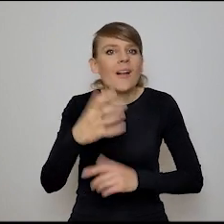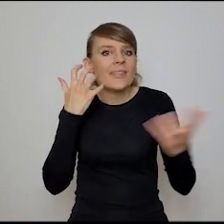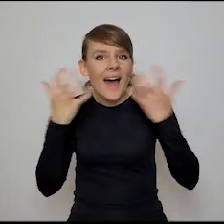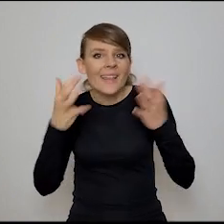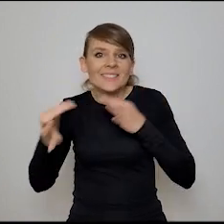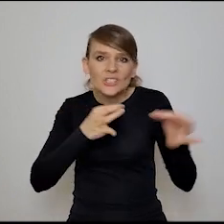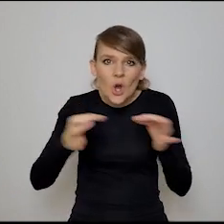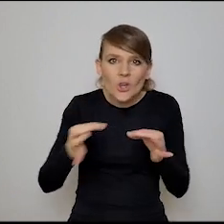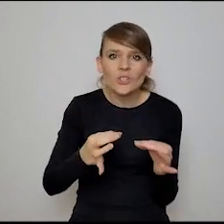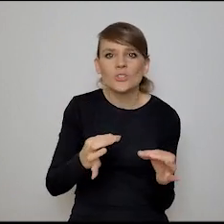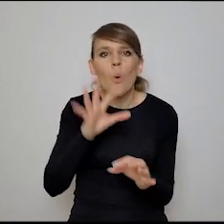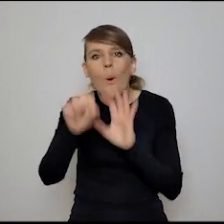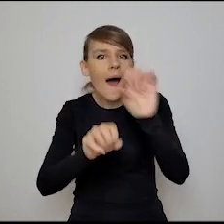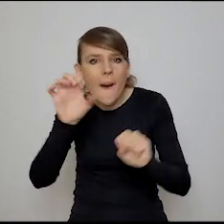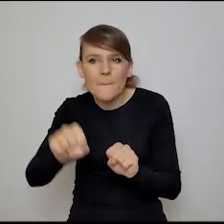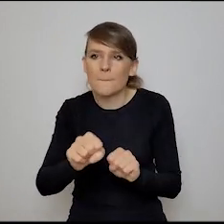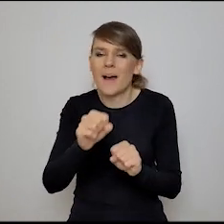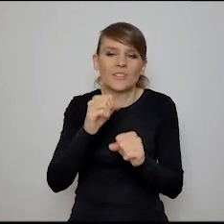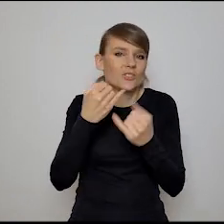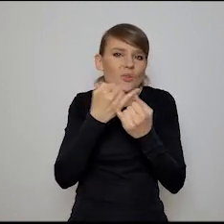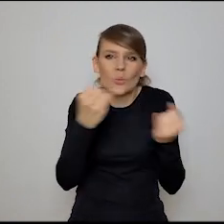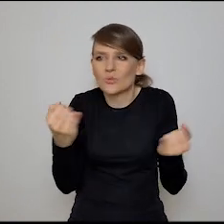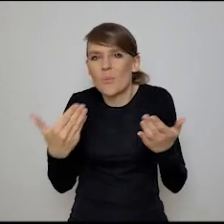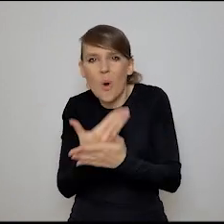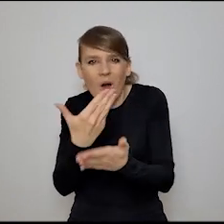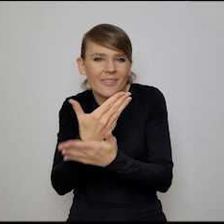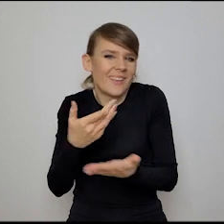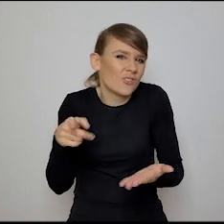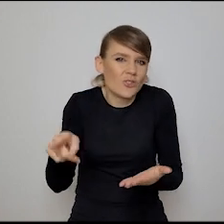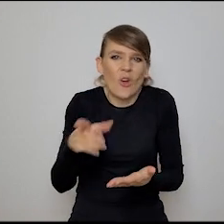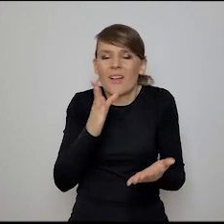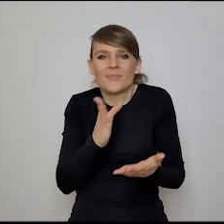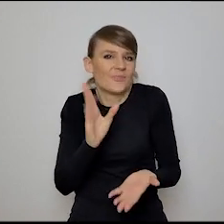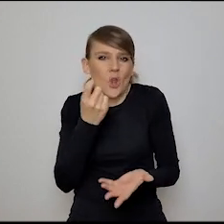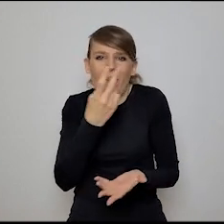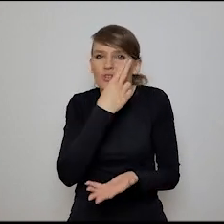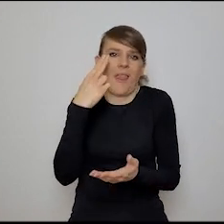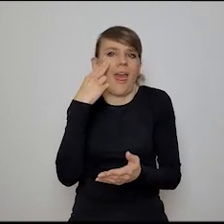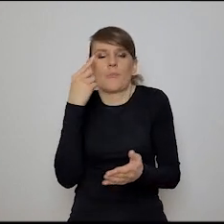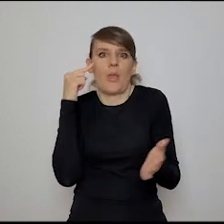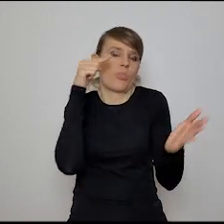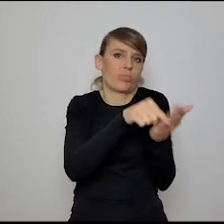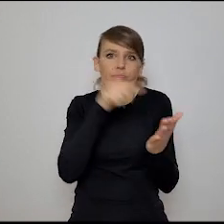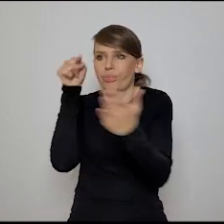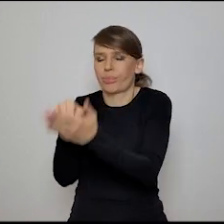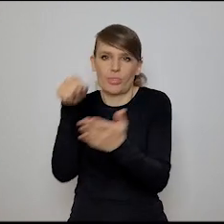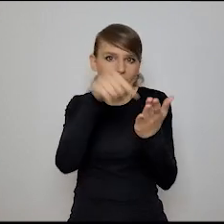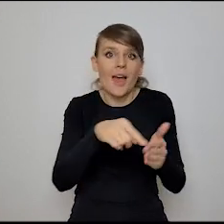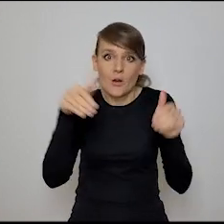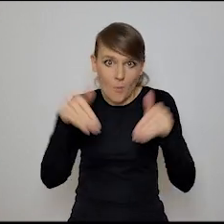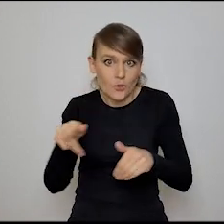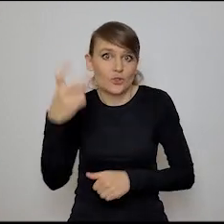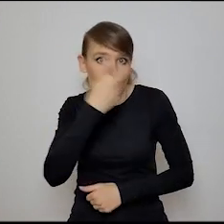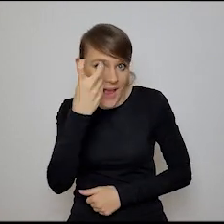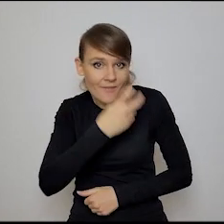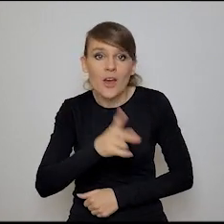historycznych, jakichś trendów, jakichś kontekstów i takie na ślepo strzelanie cały czas jest. No może być naprawdę ciekawe. Można je zrobić,